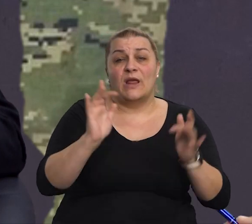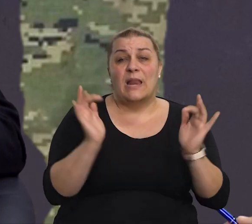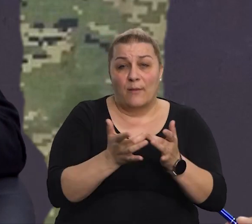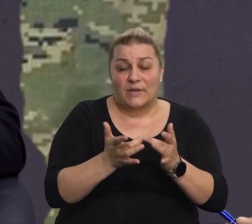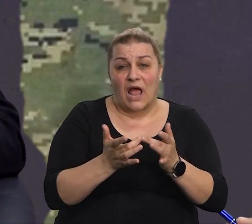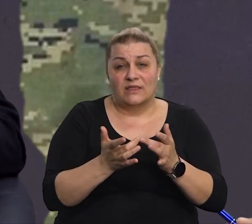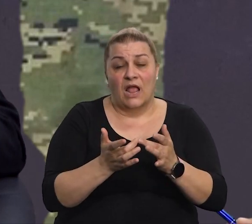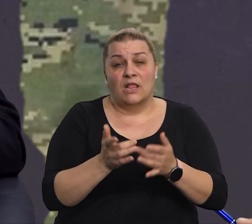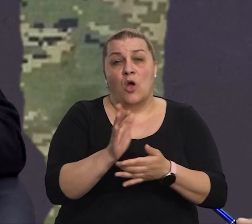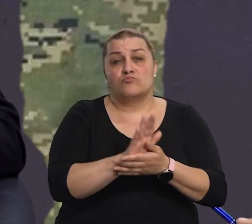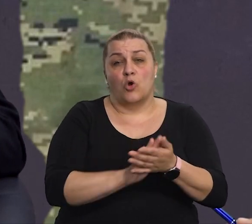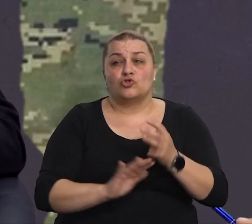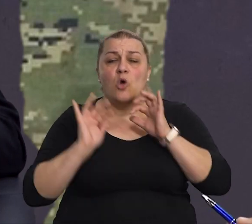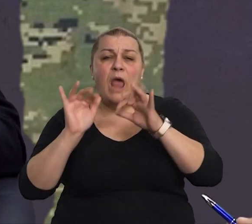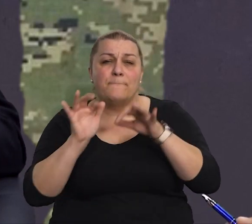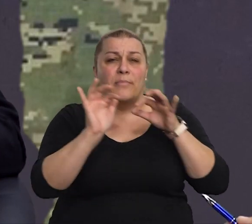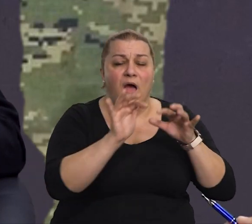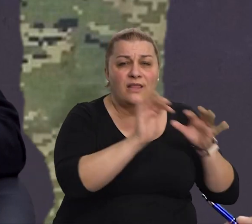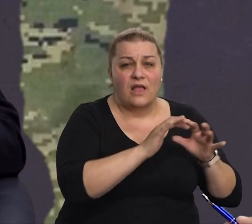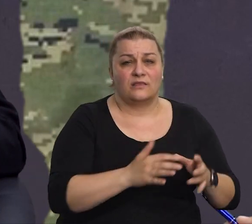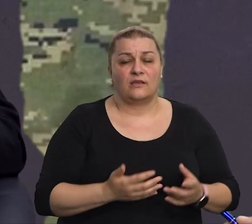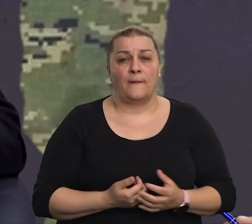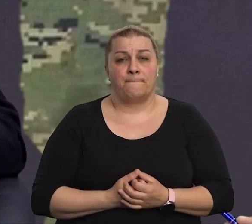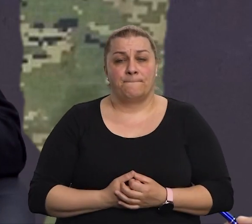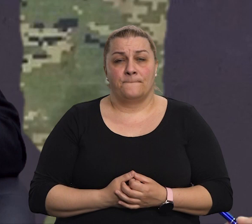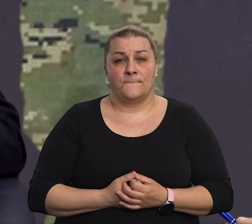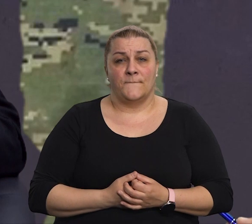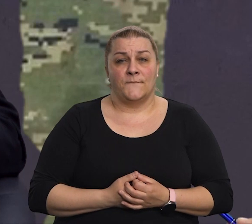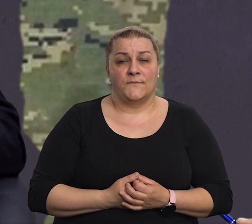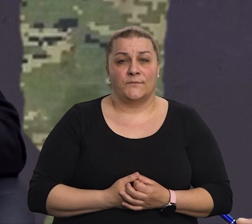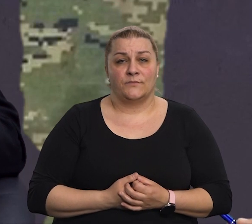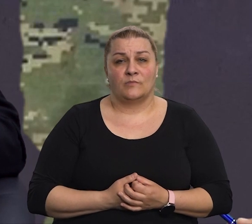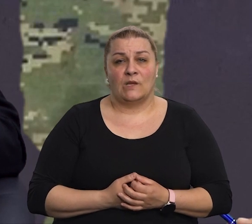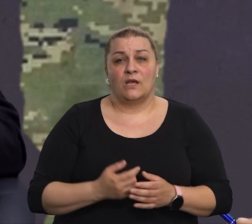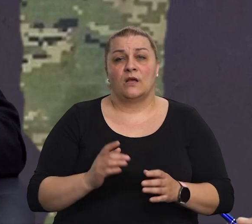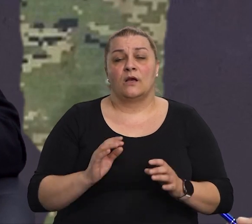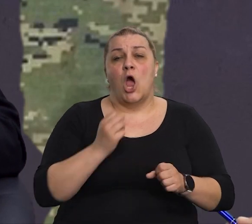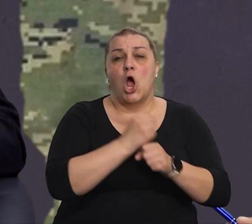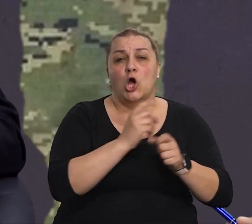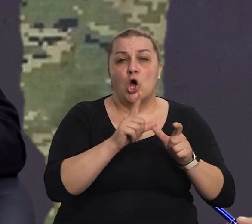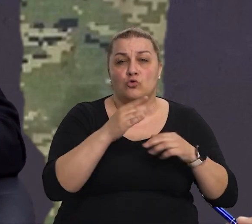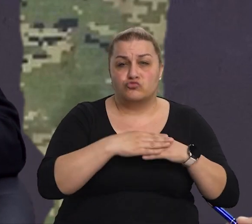krenio i napada je iz svih smjerova pravaca na Gruž, na Dubrovnik.